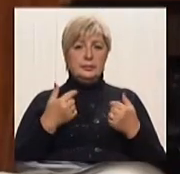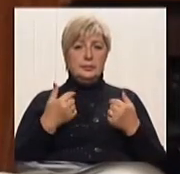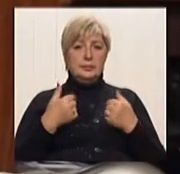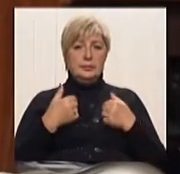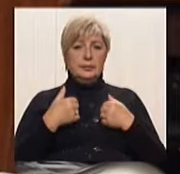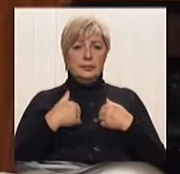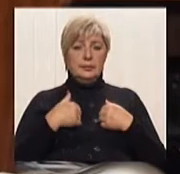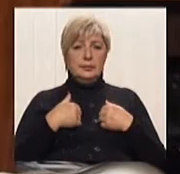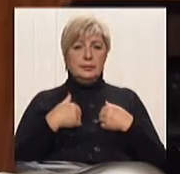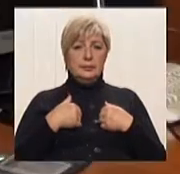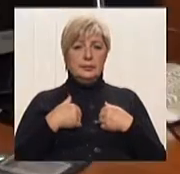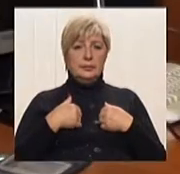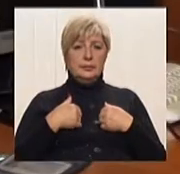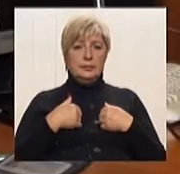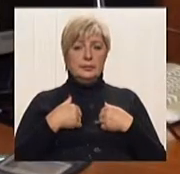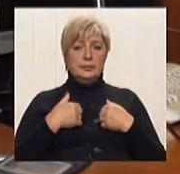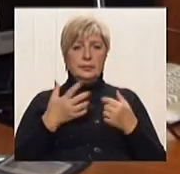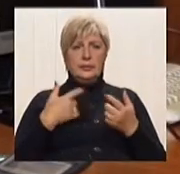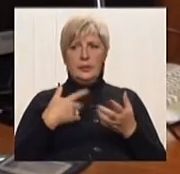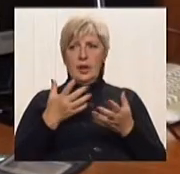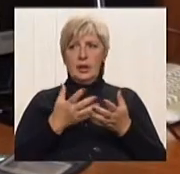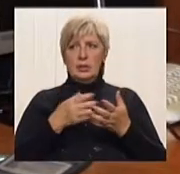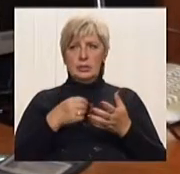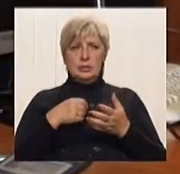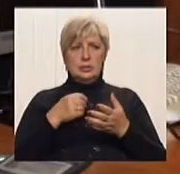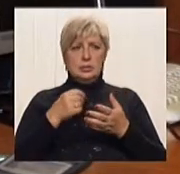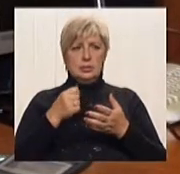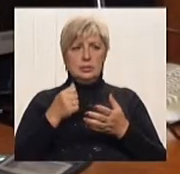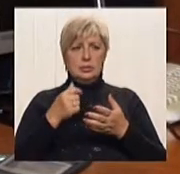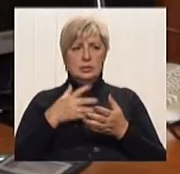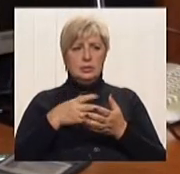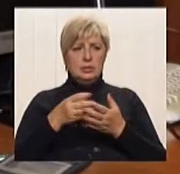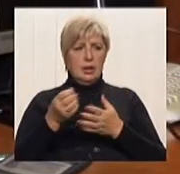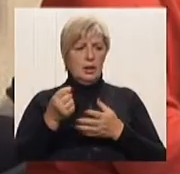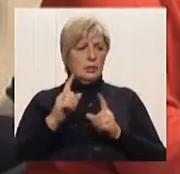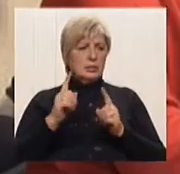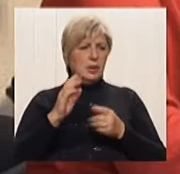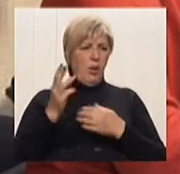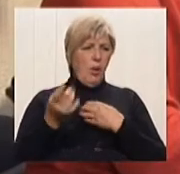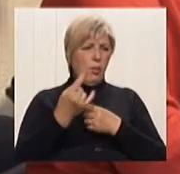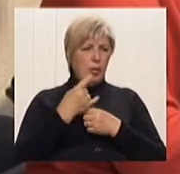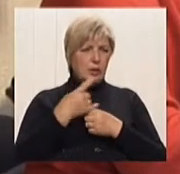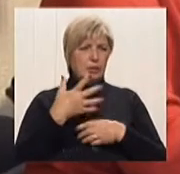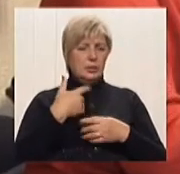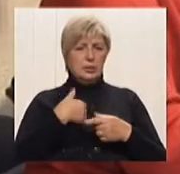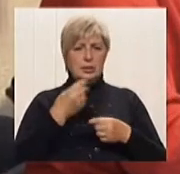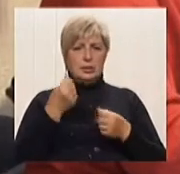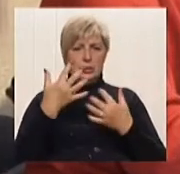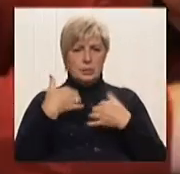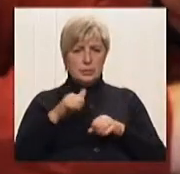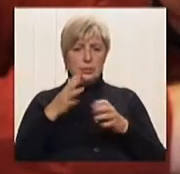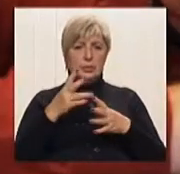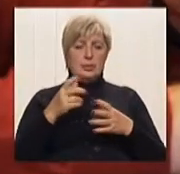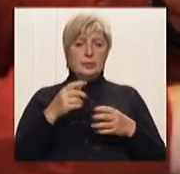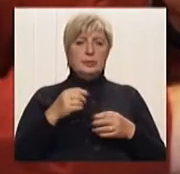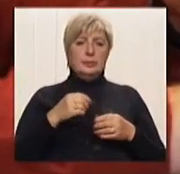безкоштовну правову допомогу. Прийшлося на суди ходити рази, другі рази, треті рази. Вони мене представляли як третя